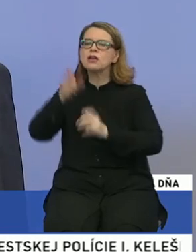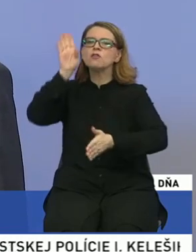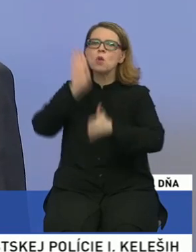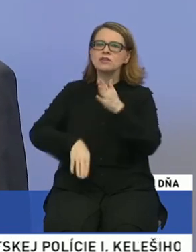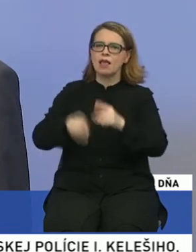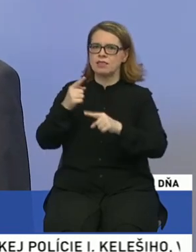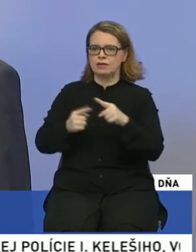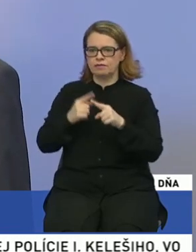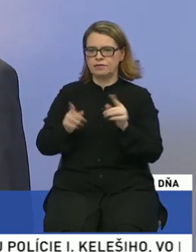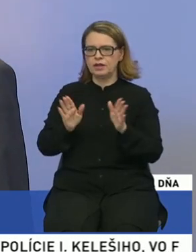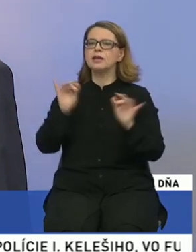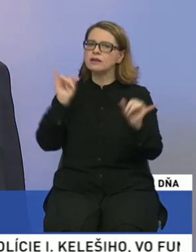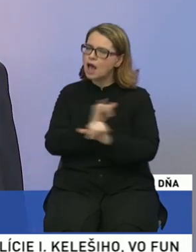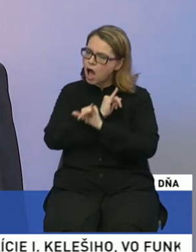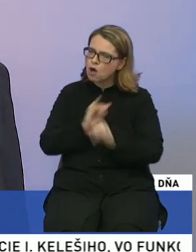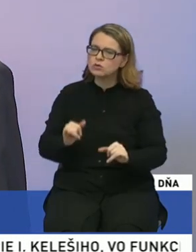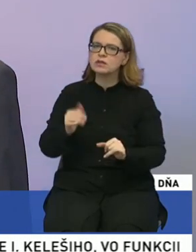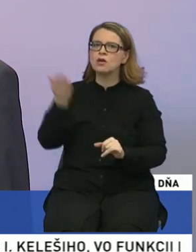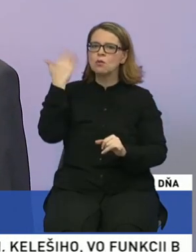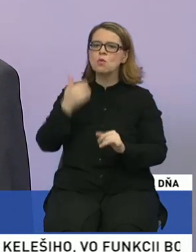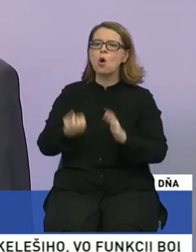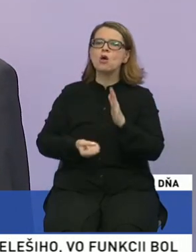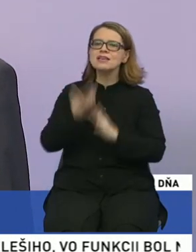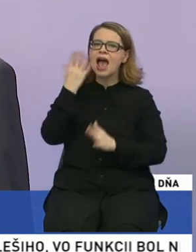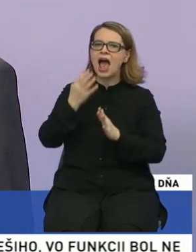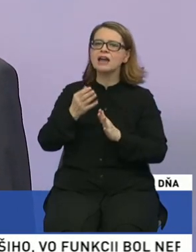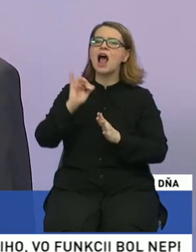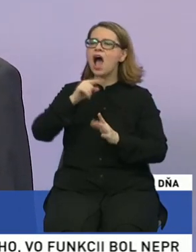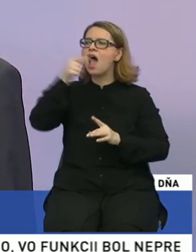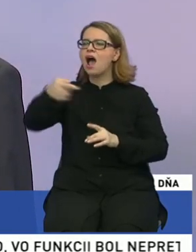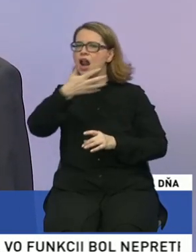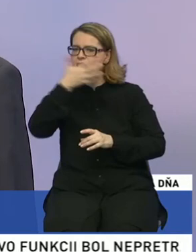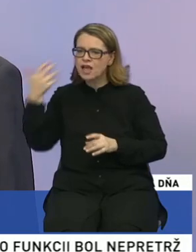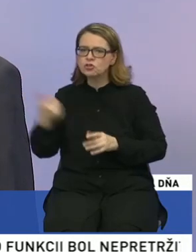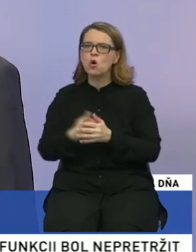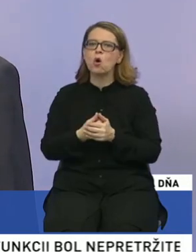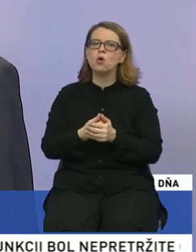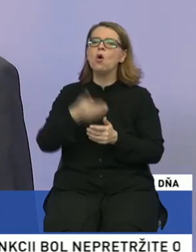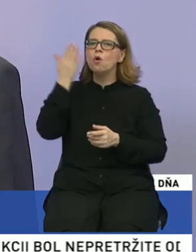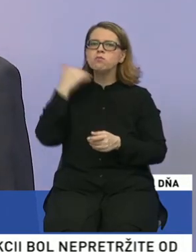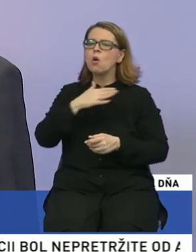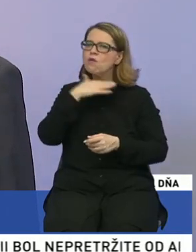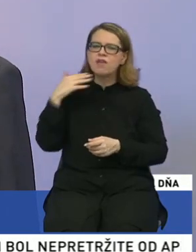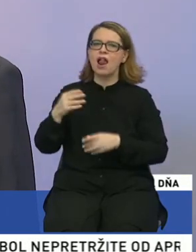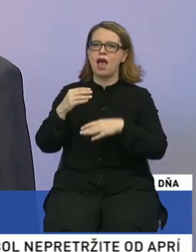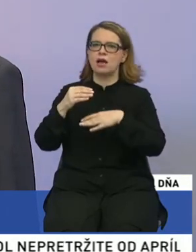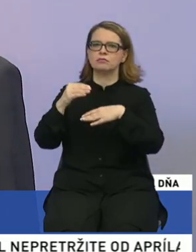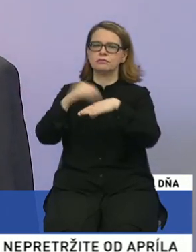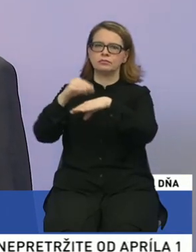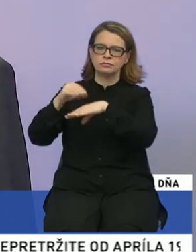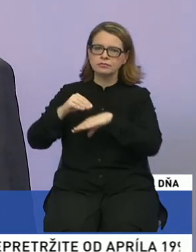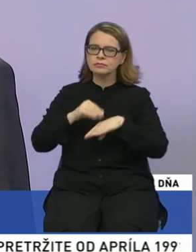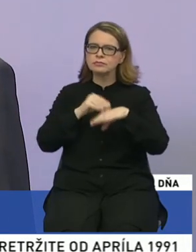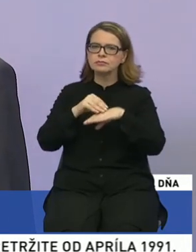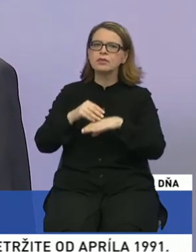Naozaj počas jarného obdobia a potom v lete bolo viacero signálov, viacerými kanálmi.